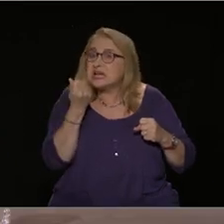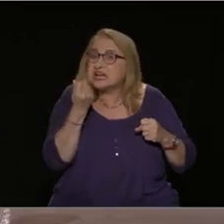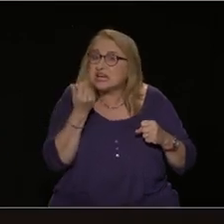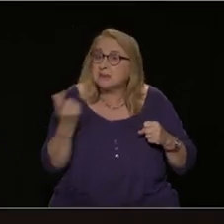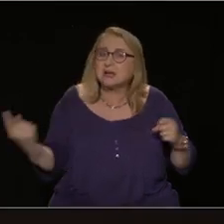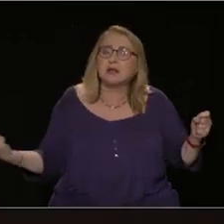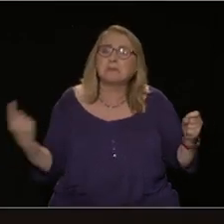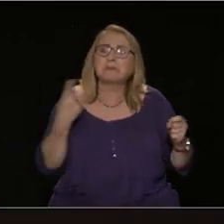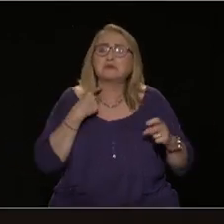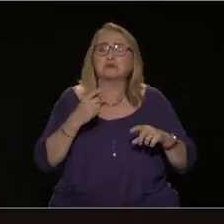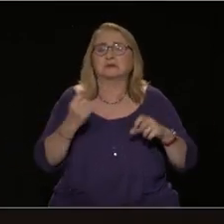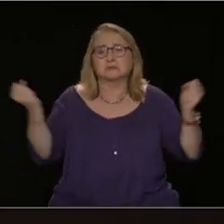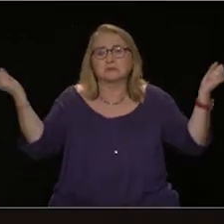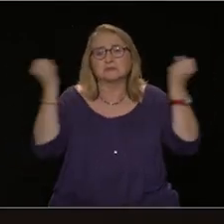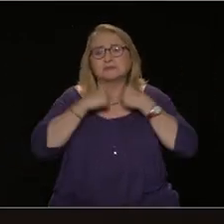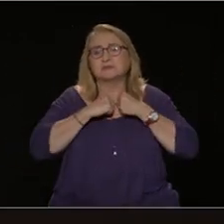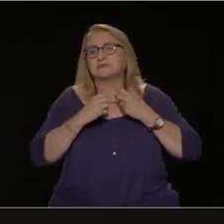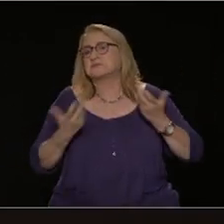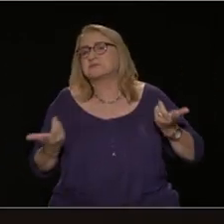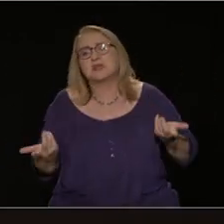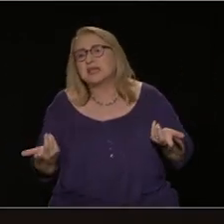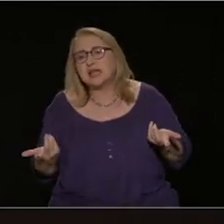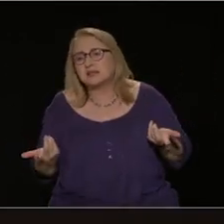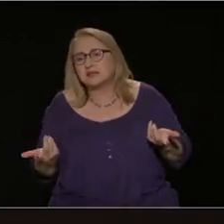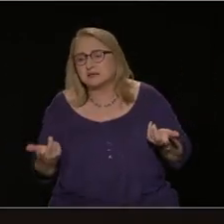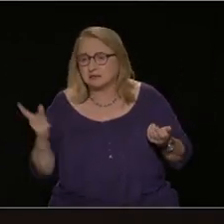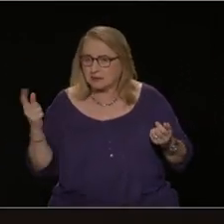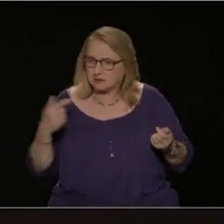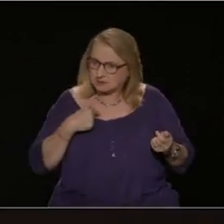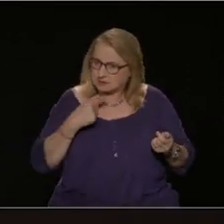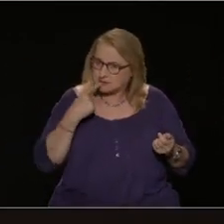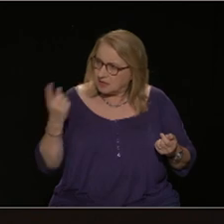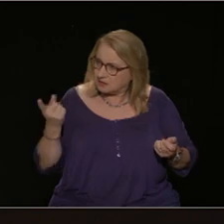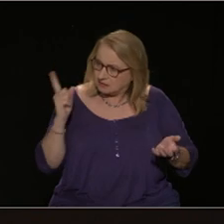δηλαδή να γίνει κάτι ανάλογο και στη χώρα μας και να υπάρχει ένα ισχυρό κρατικό δημόσιο πανεπιστήμιο.